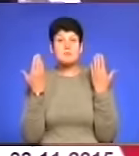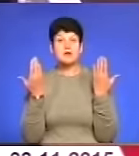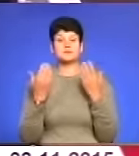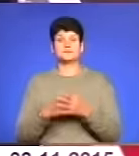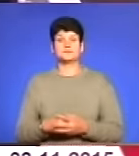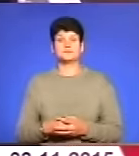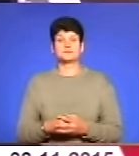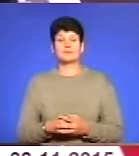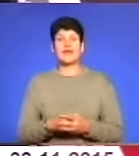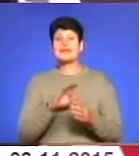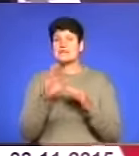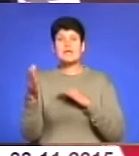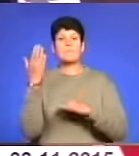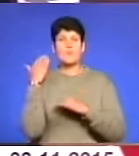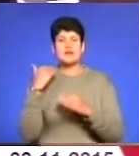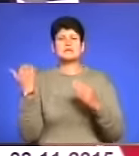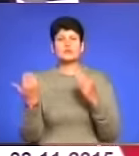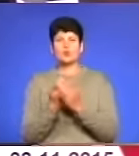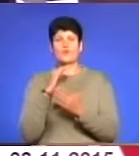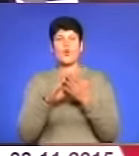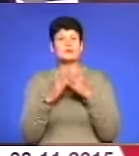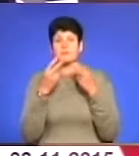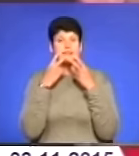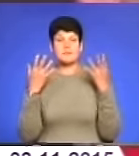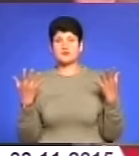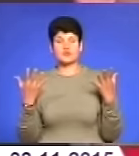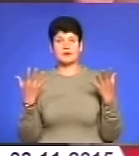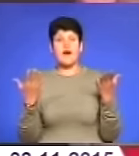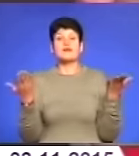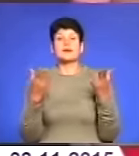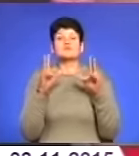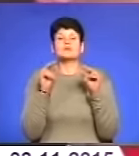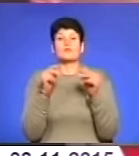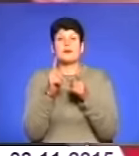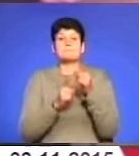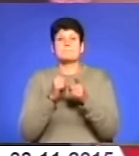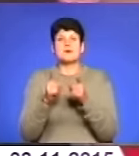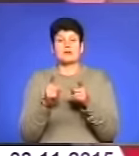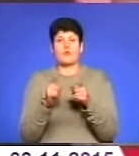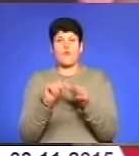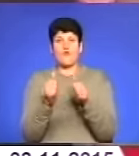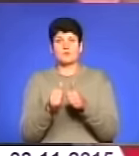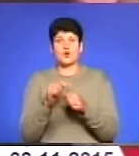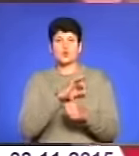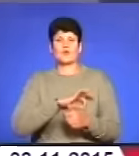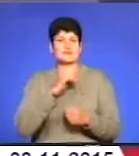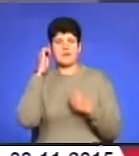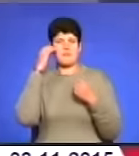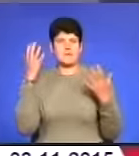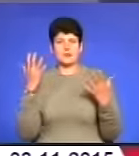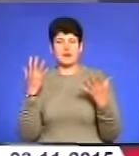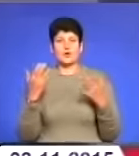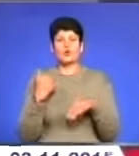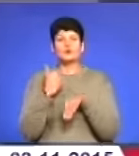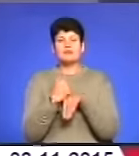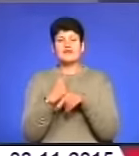Ні попередньої, ні оновленої угоди ми не бачили. А яким числом вона переоформилась, юрист не пам'ятає. Основна